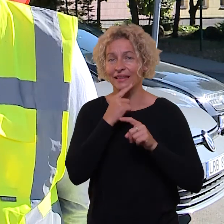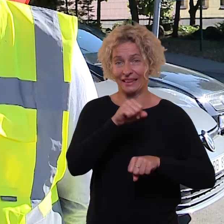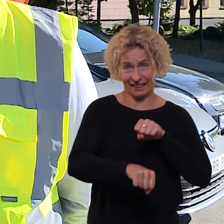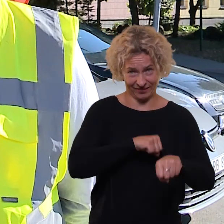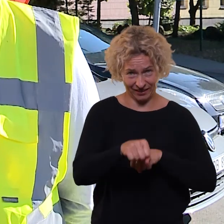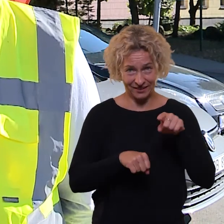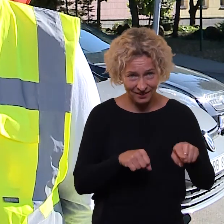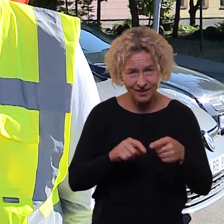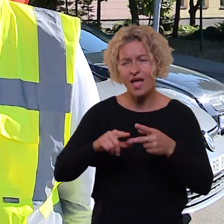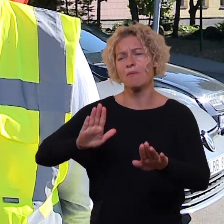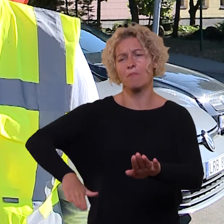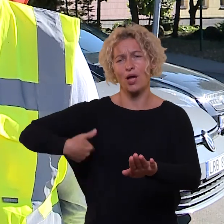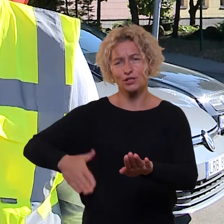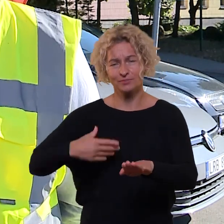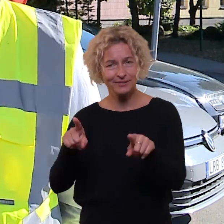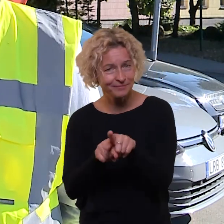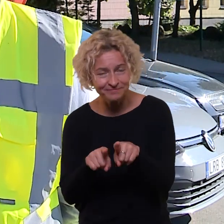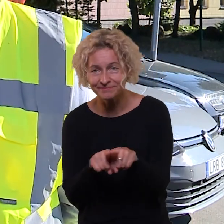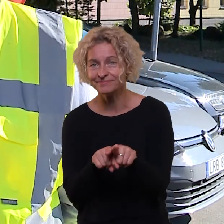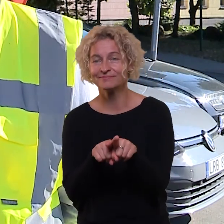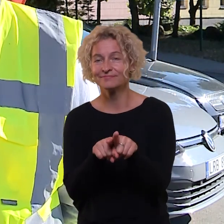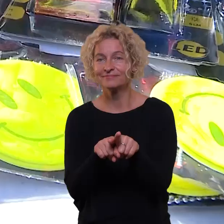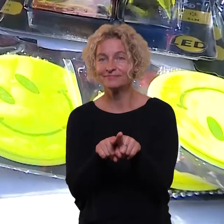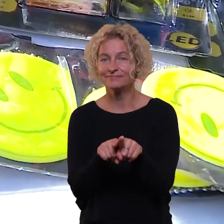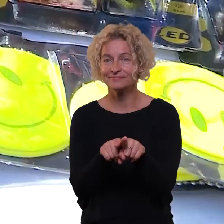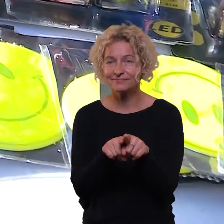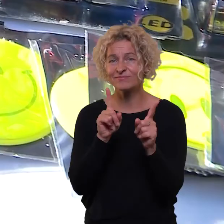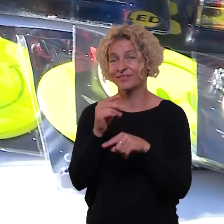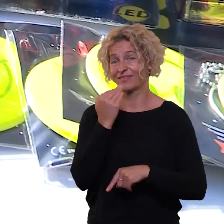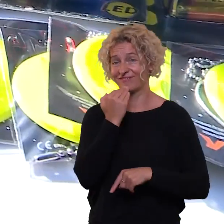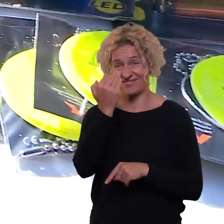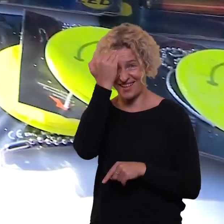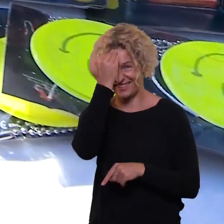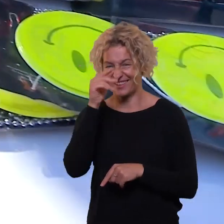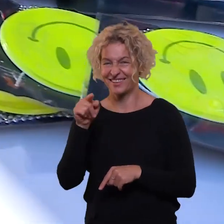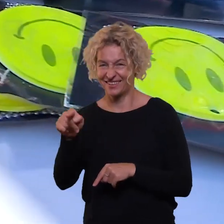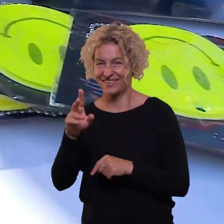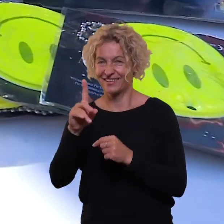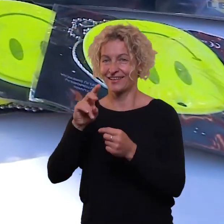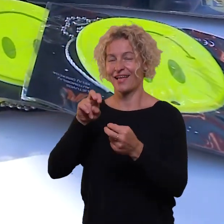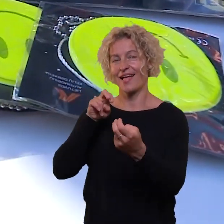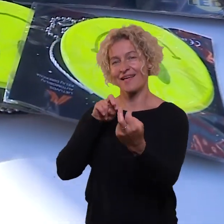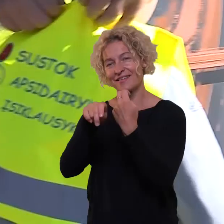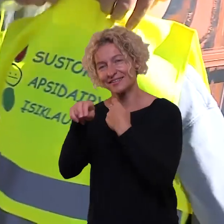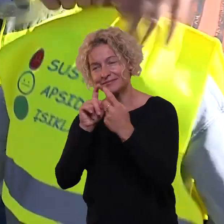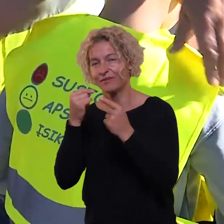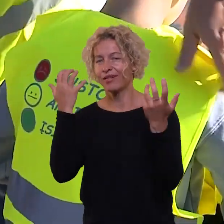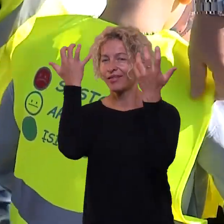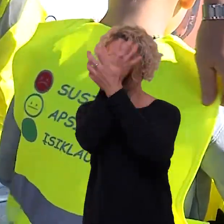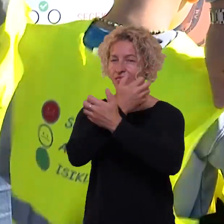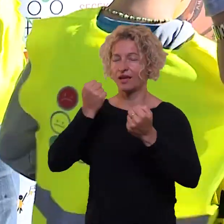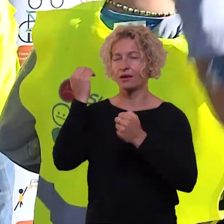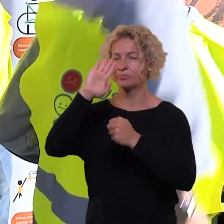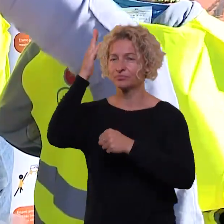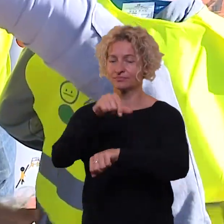sakyčiau, skiriam dvyratininkam ir paspirtūkininkam. Tokių metų vasarą, nes pėstieji faktiškai tik